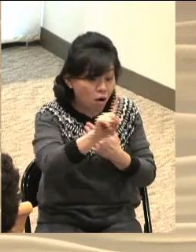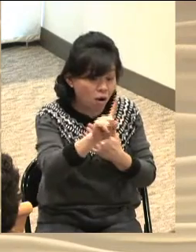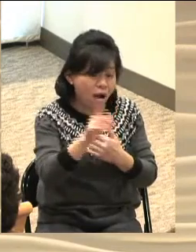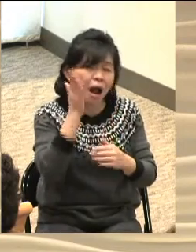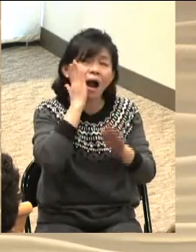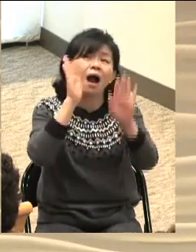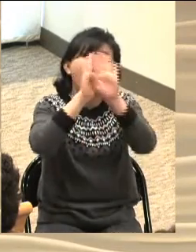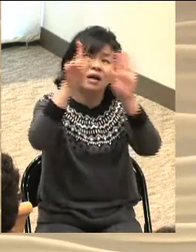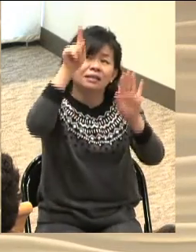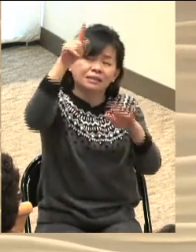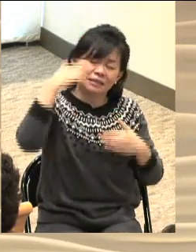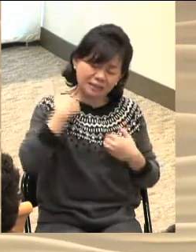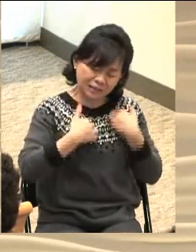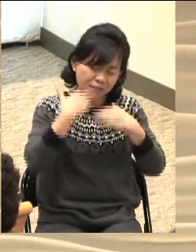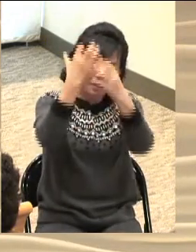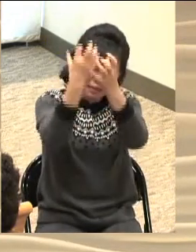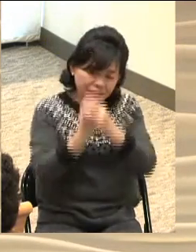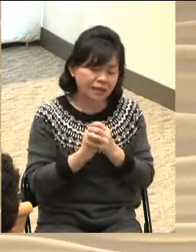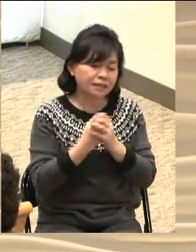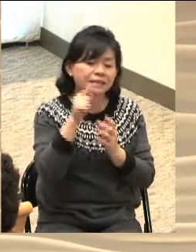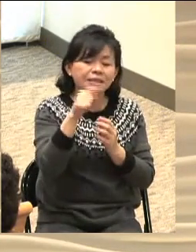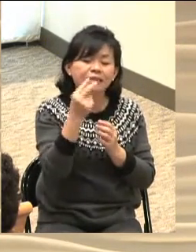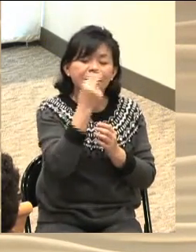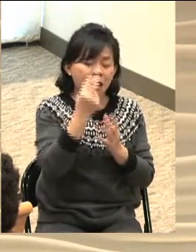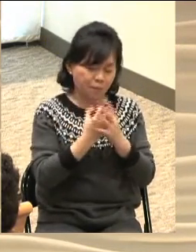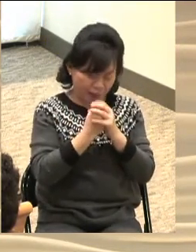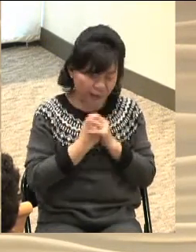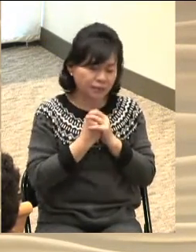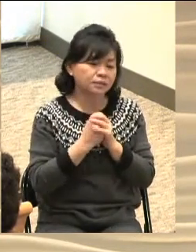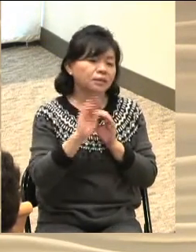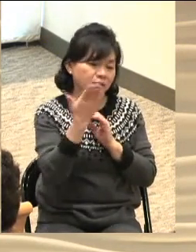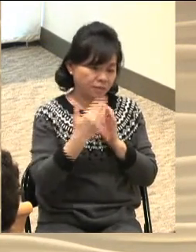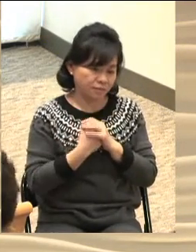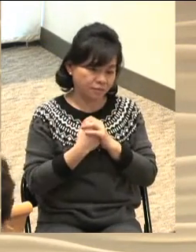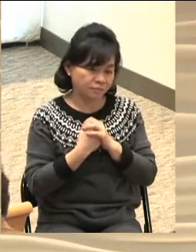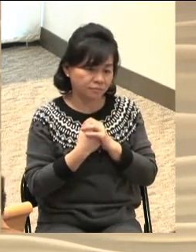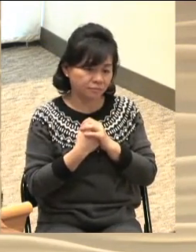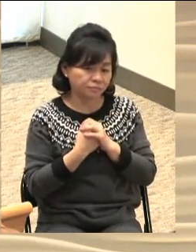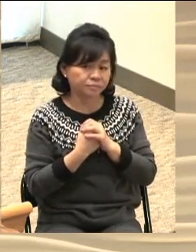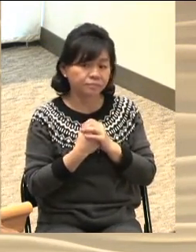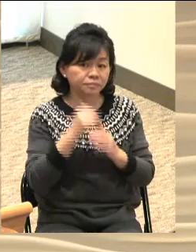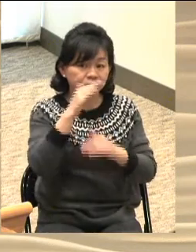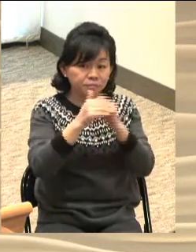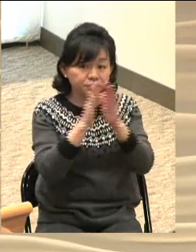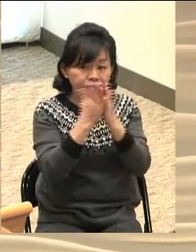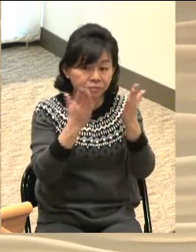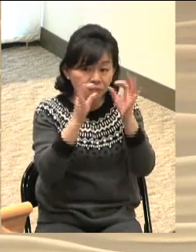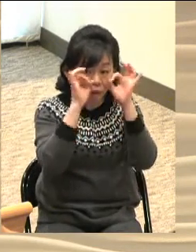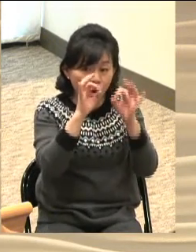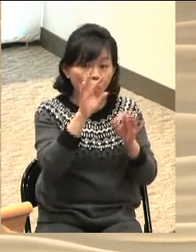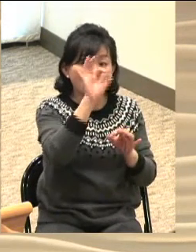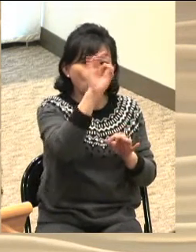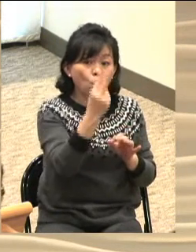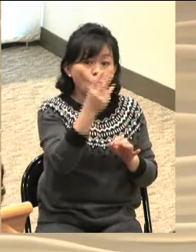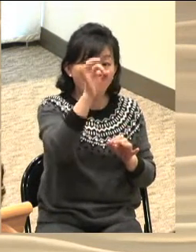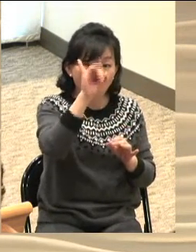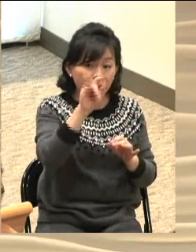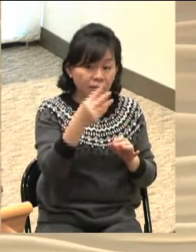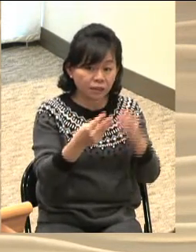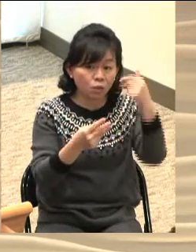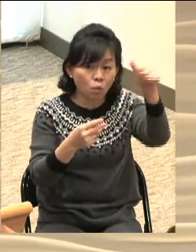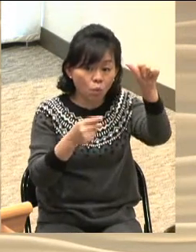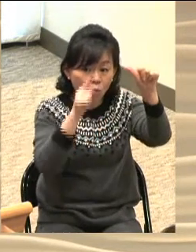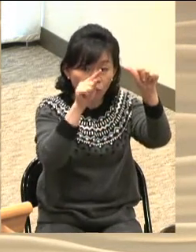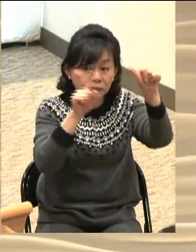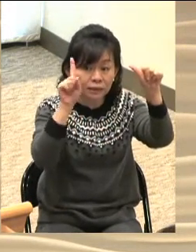그 하늘의 생명을 소유하는 길이 여기에 있습니다 요한 1서 5장 11절 12절을 보십시오 또 증거는 이것이니